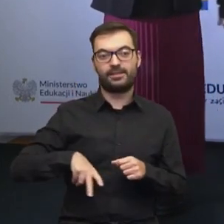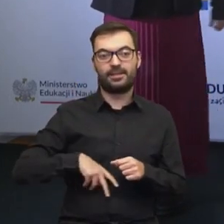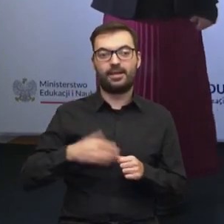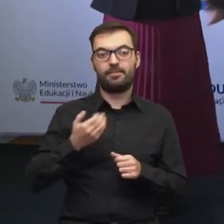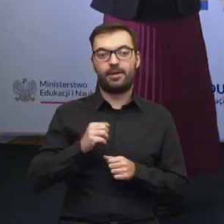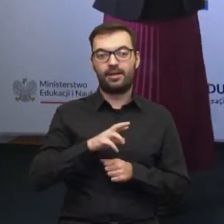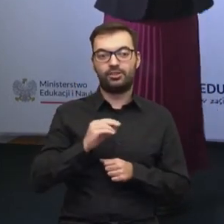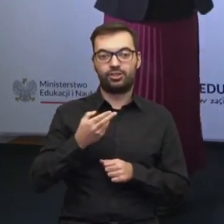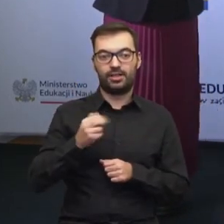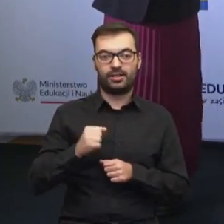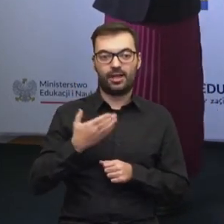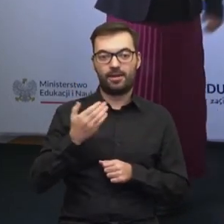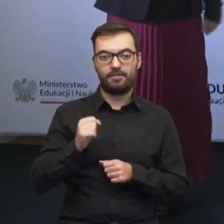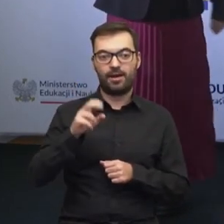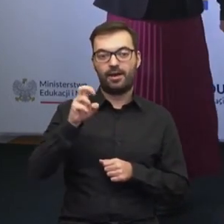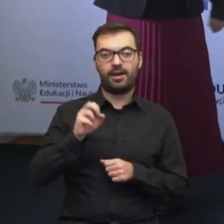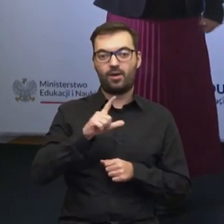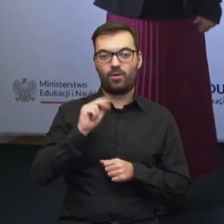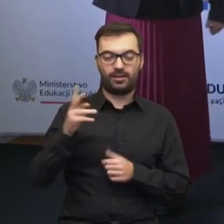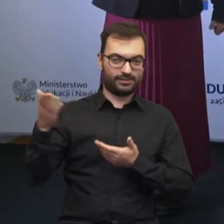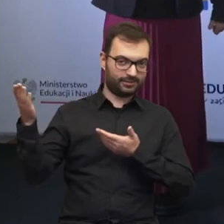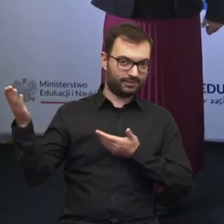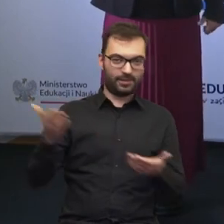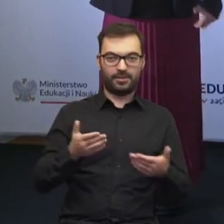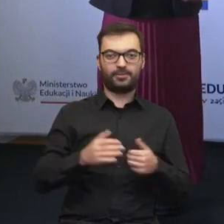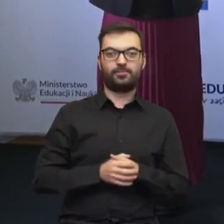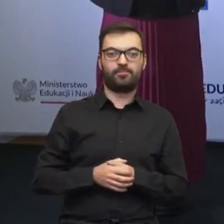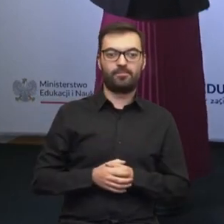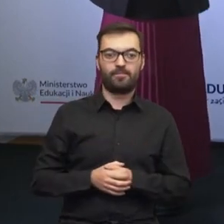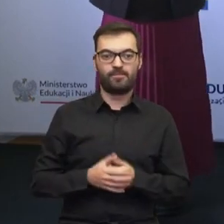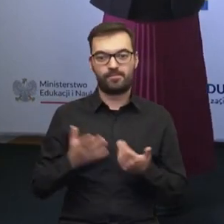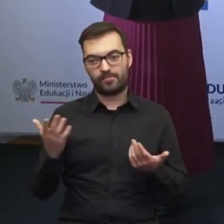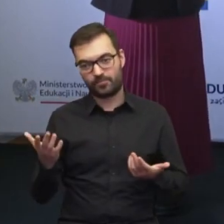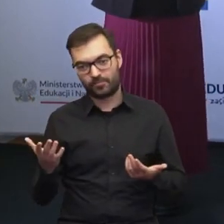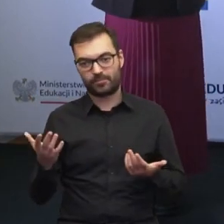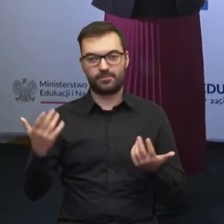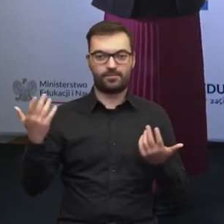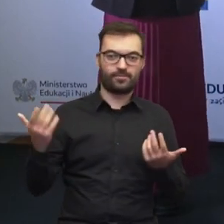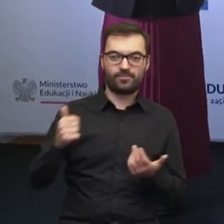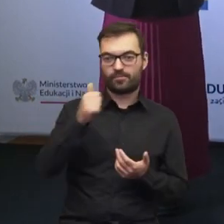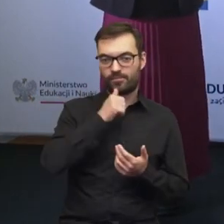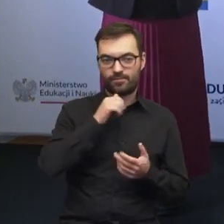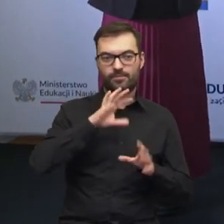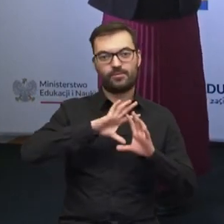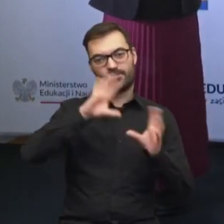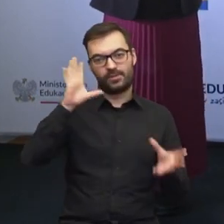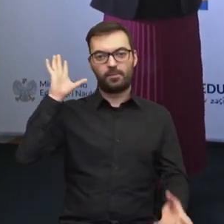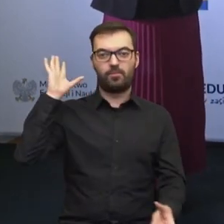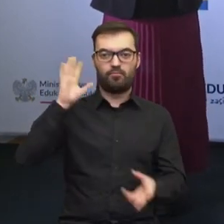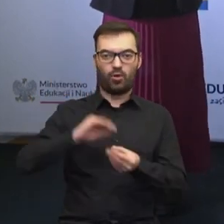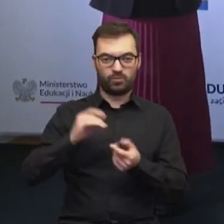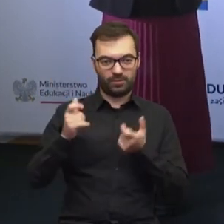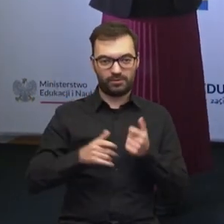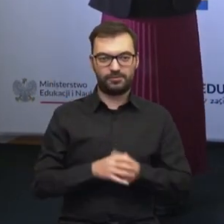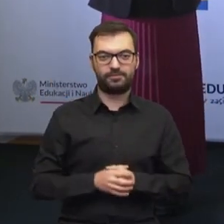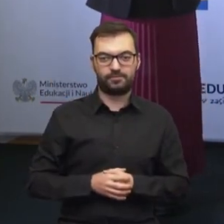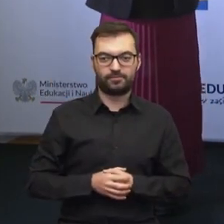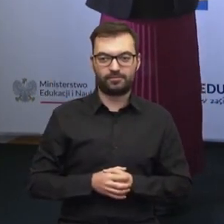Marzena Machałek, którą teraz zapraszam i która właśnie spróbuje to wszystko podsumować,